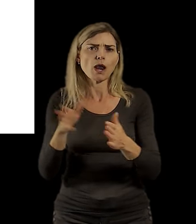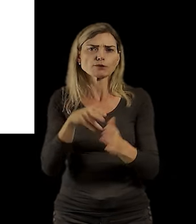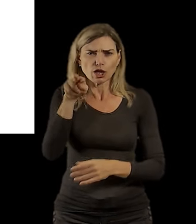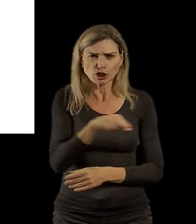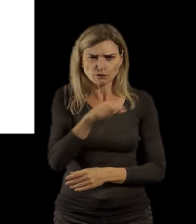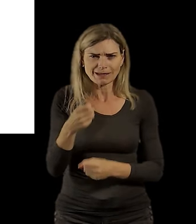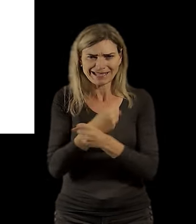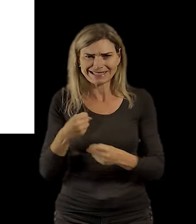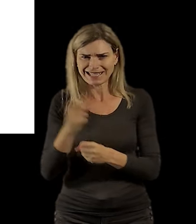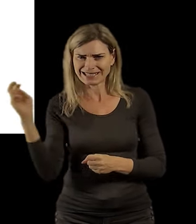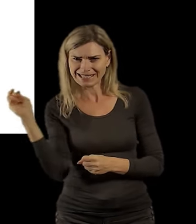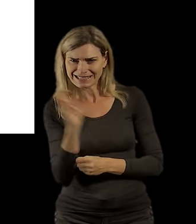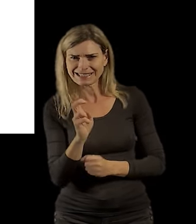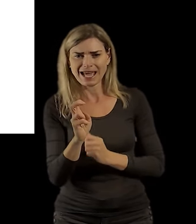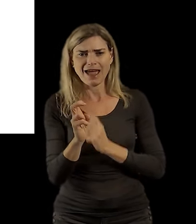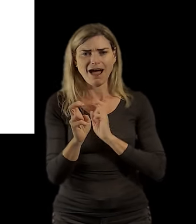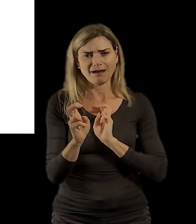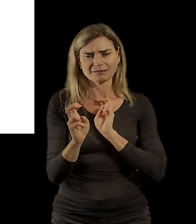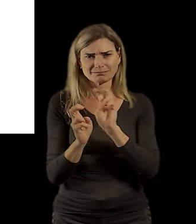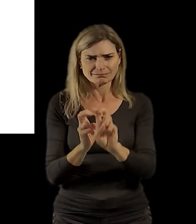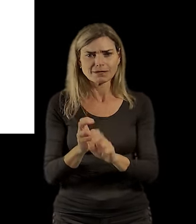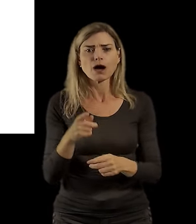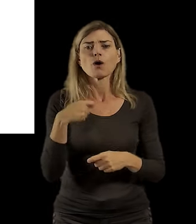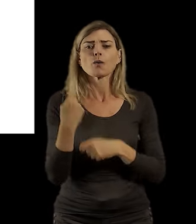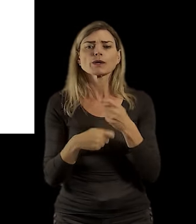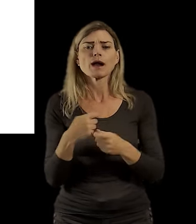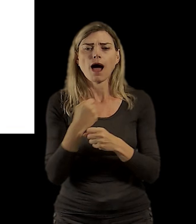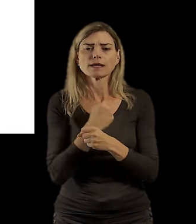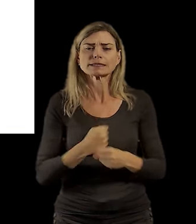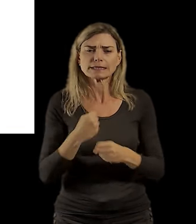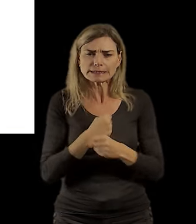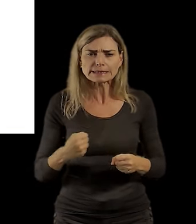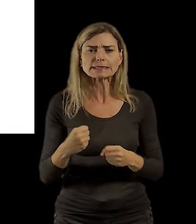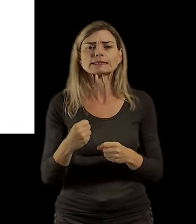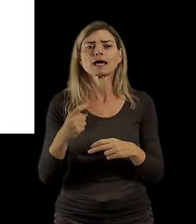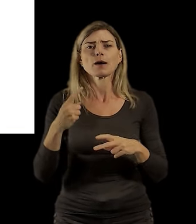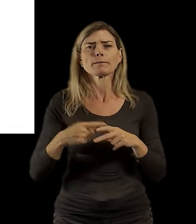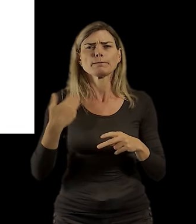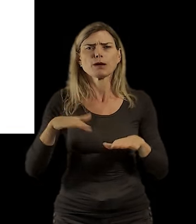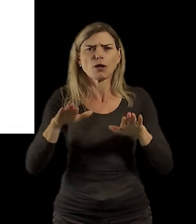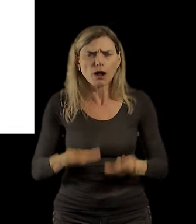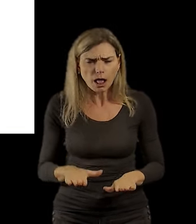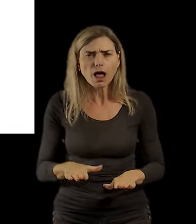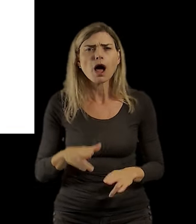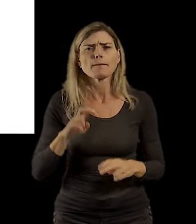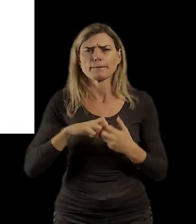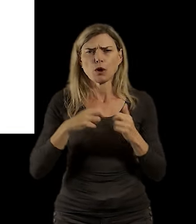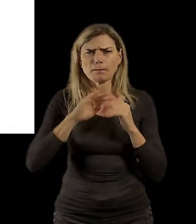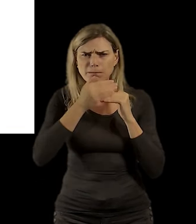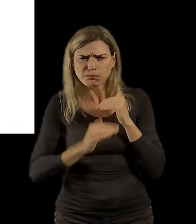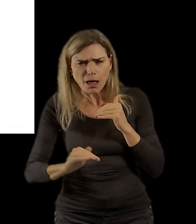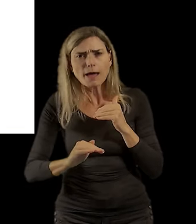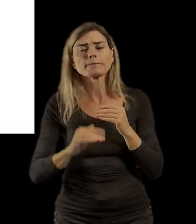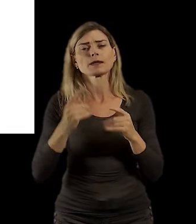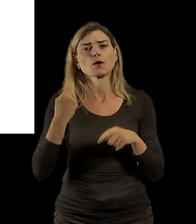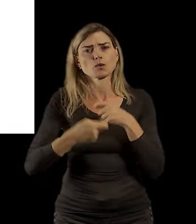byla zvednutá ta křižovatka na úroveň chodníků, takže překážka už není pro ty chodce, zejména ne tedy